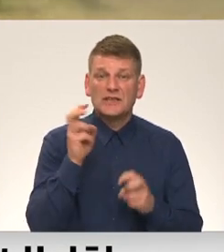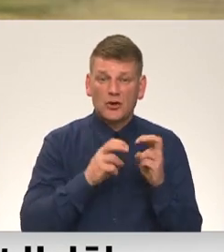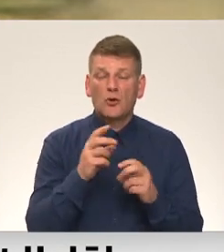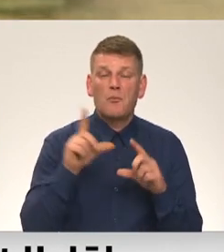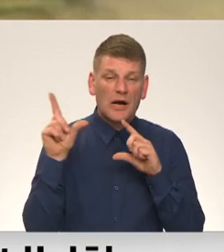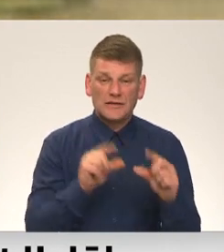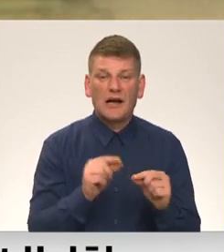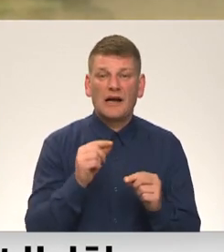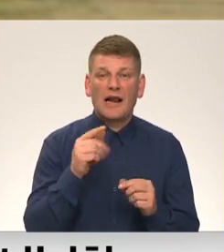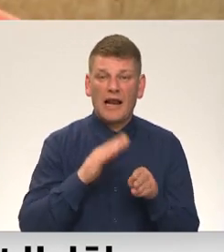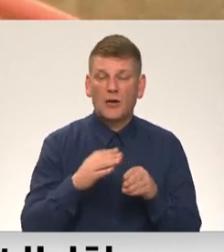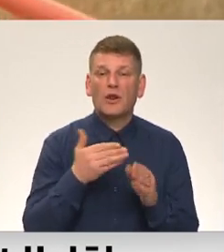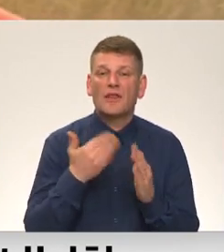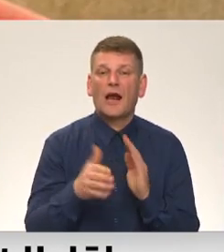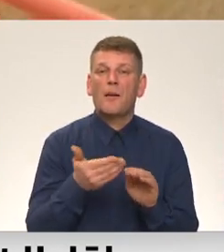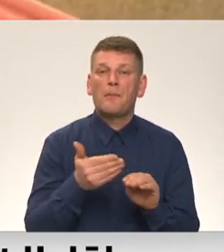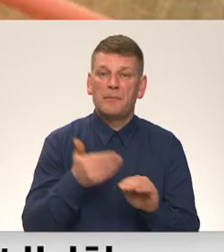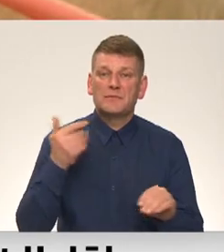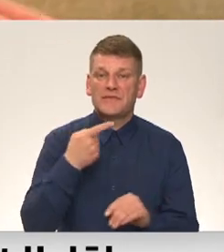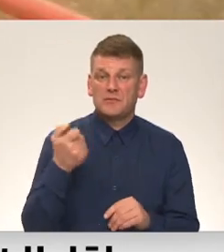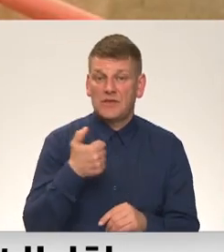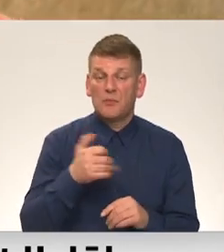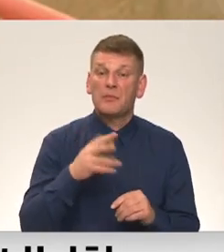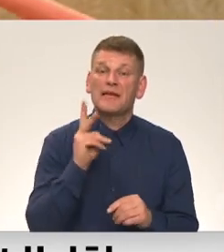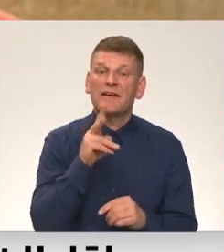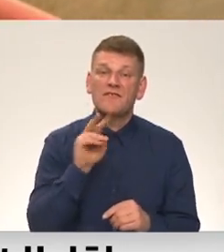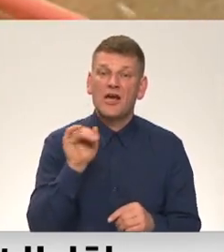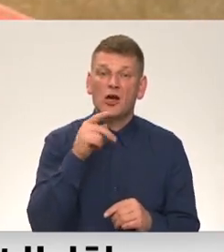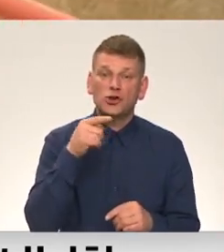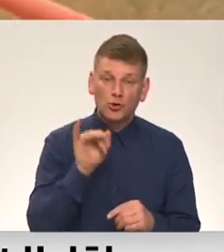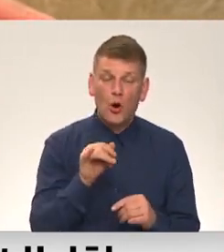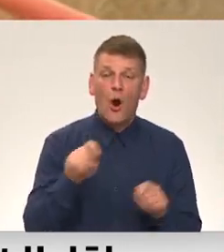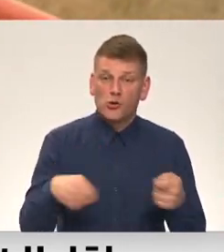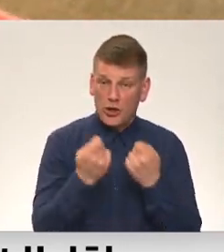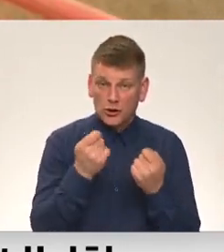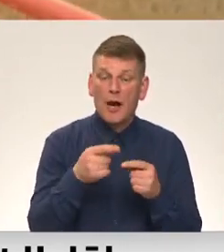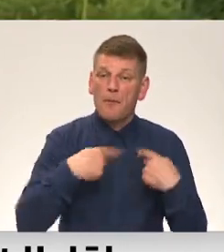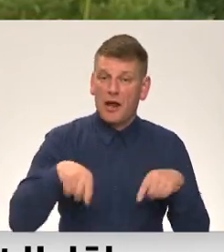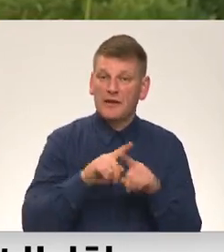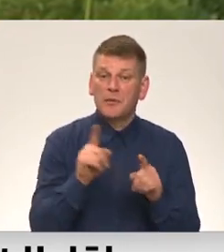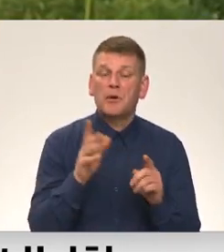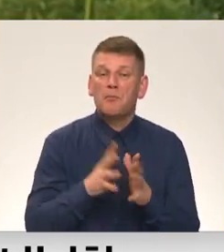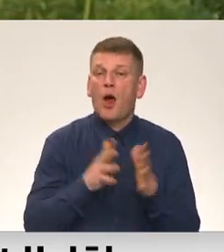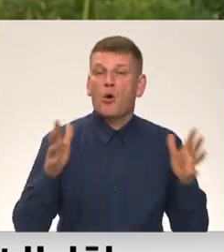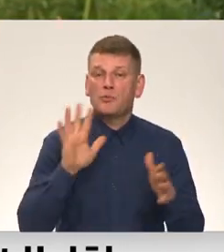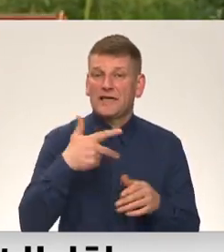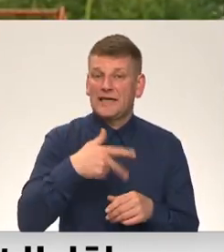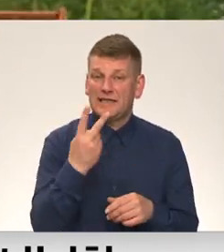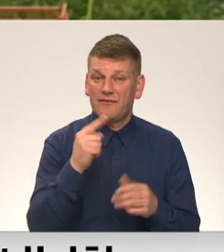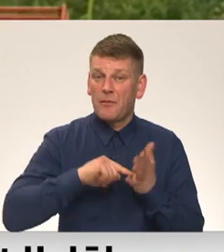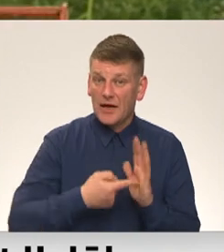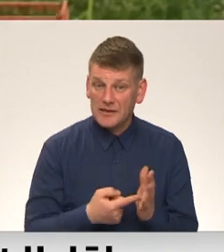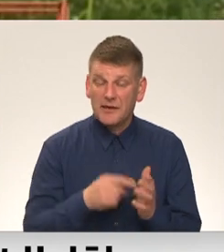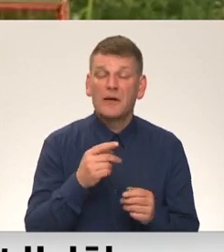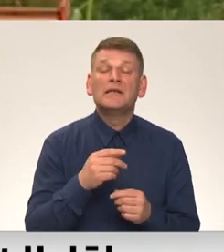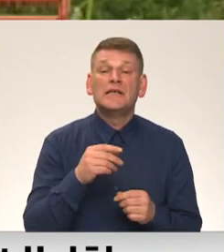līnu nekā pirms 100 gadiem. Taču, piemēram, kviešu audzēšanai izmantotā platība pieaugusi par 32 reizēm. Zemkopības ministrijā